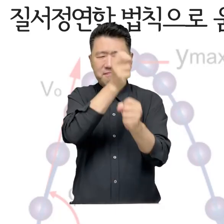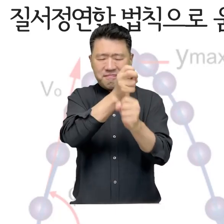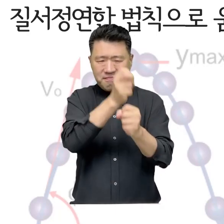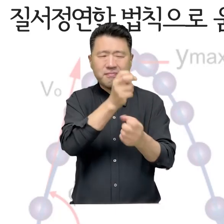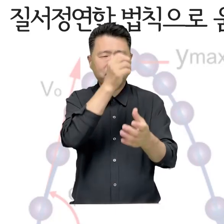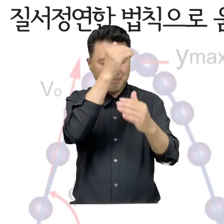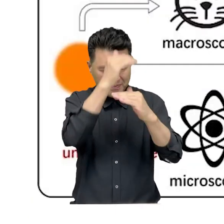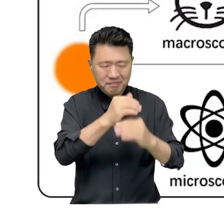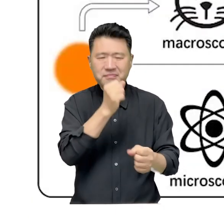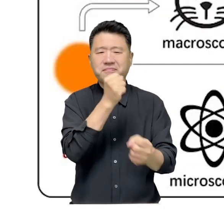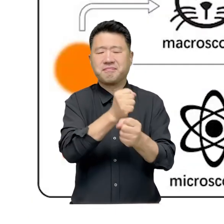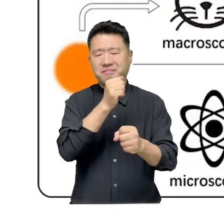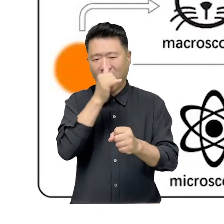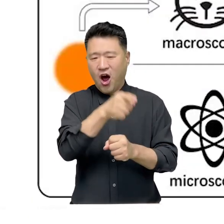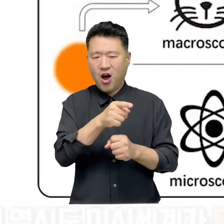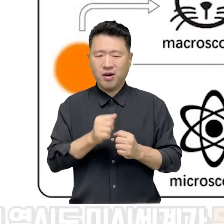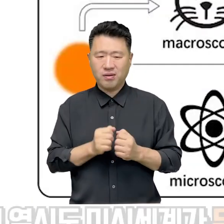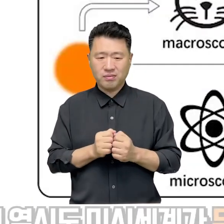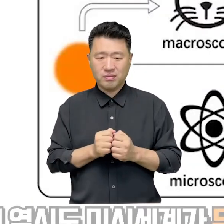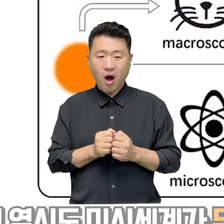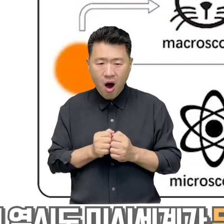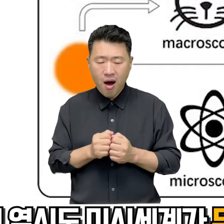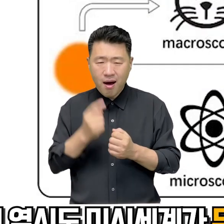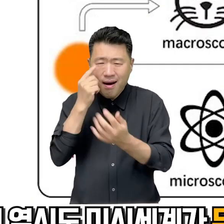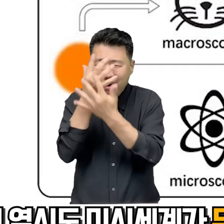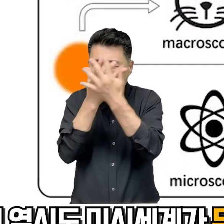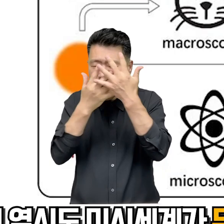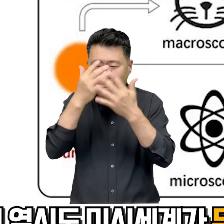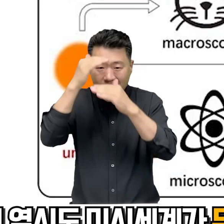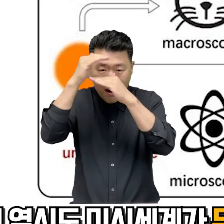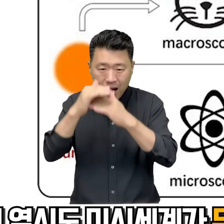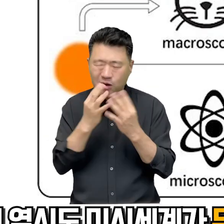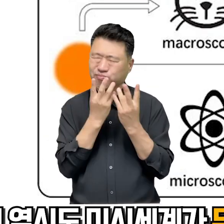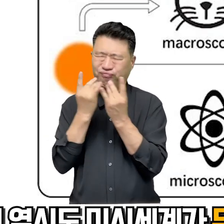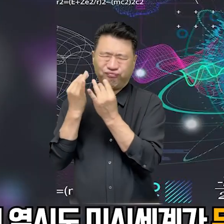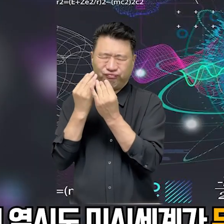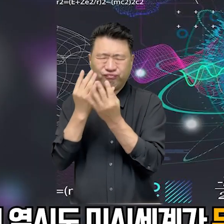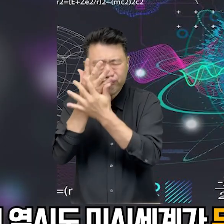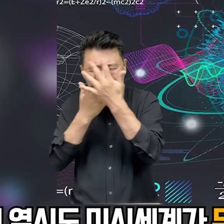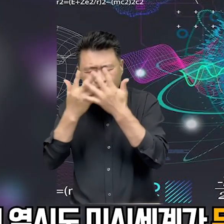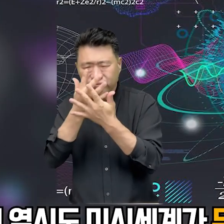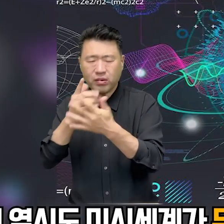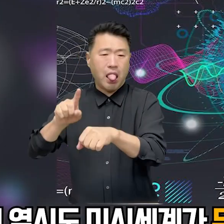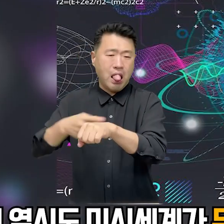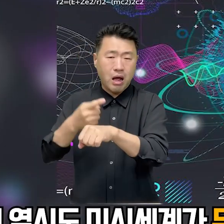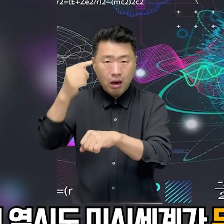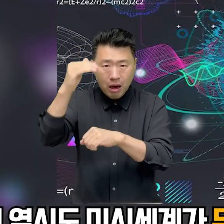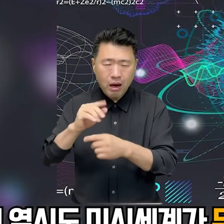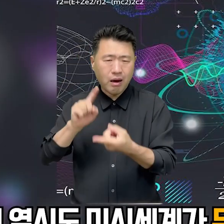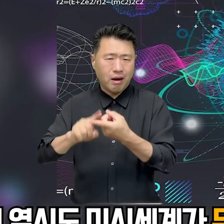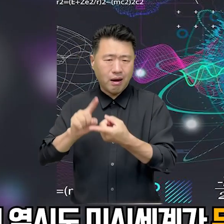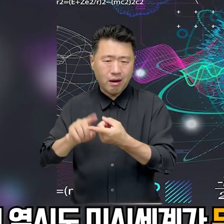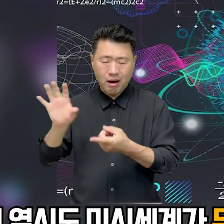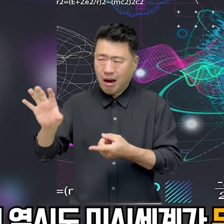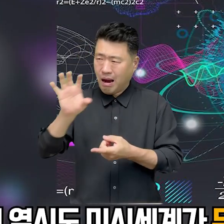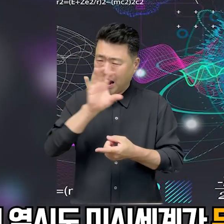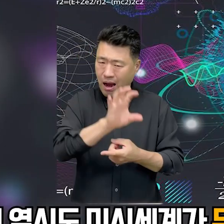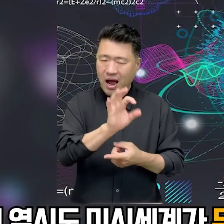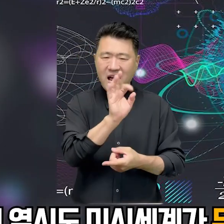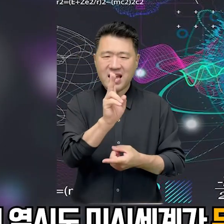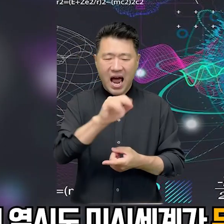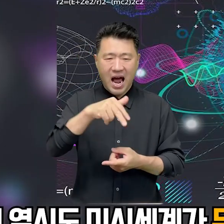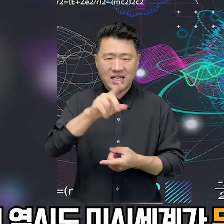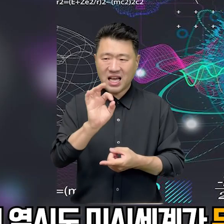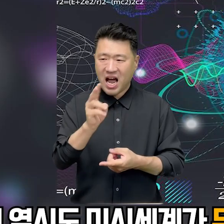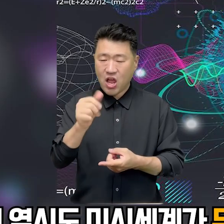움직입니다. 이 역시도 거시세계를 이루는 미시세계가 무질서와 불확실성, 우연에 지배되고